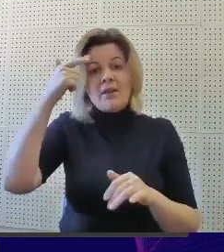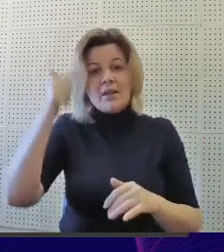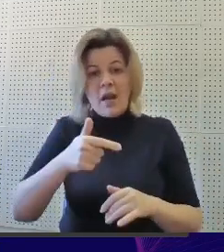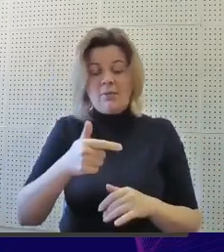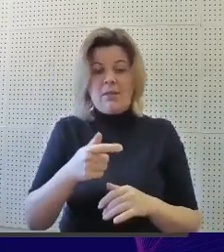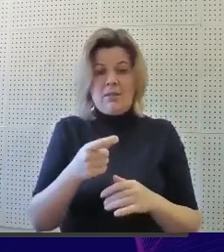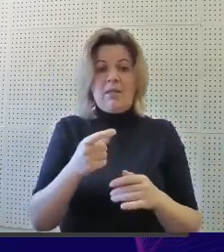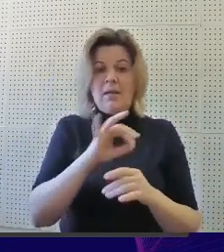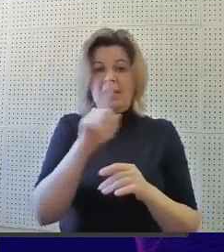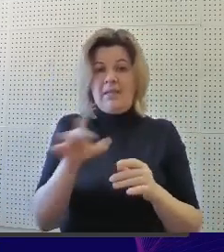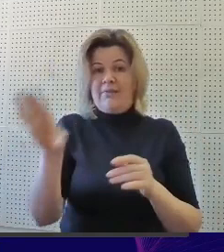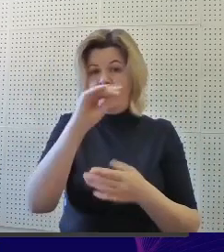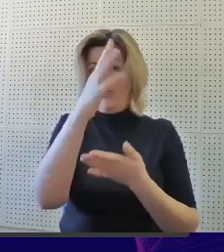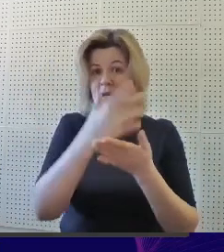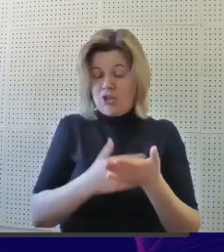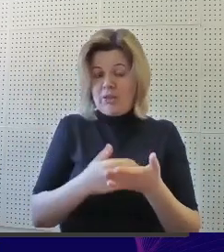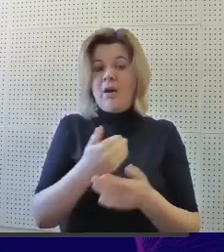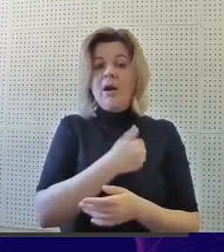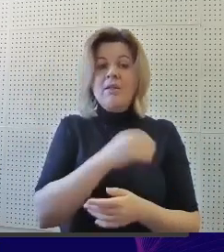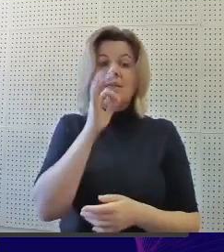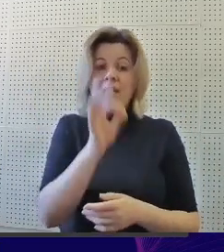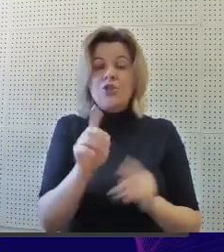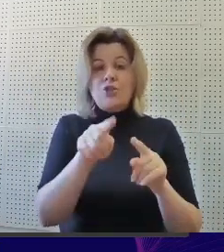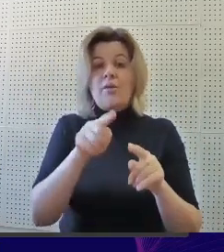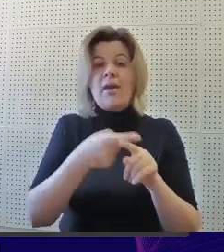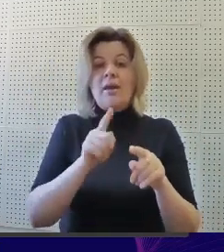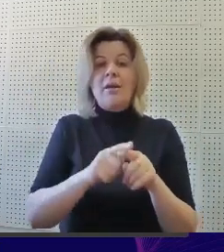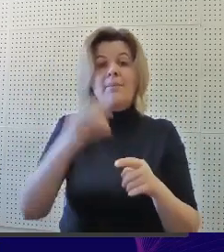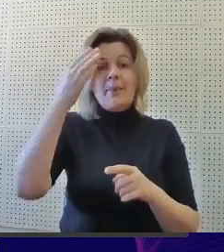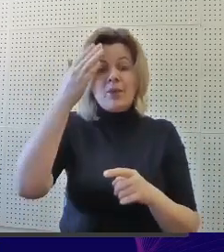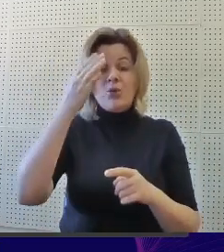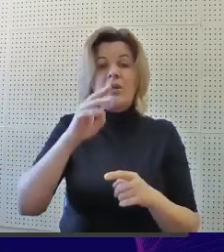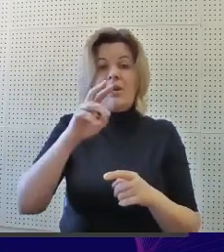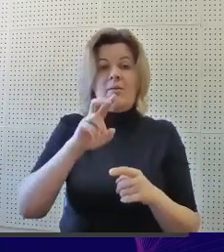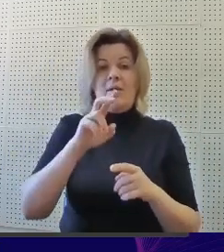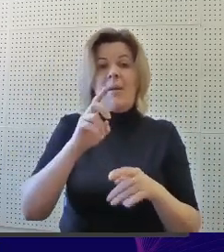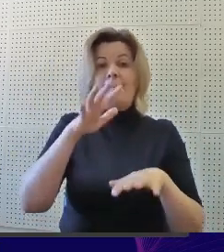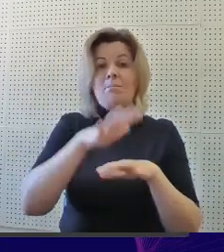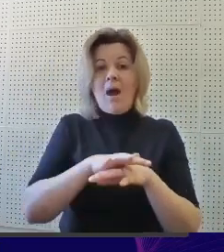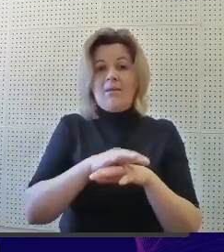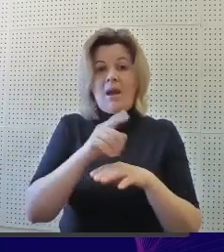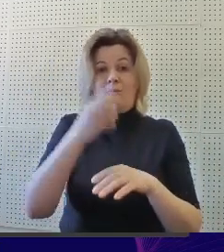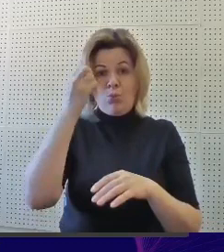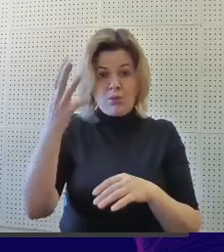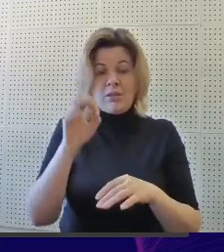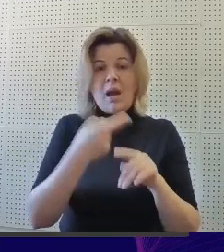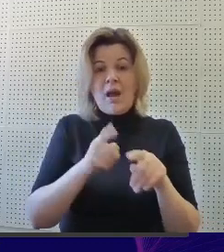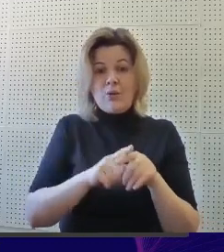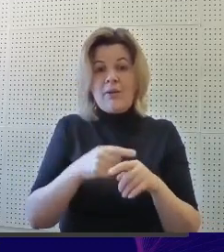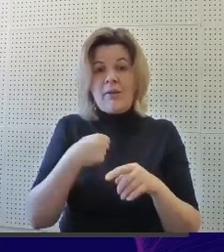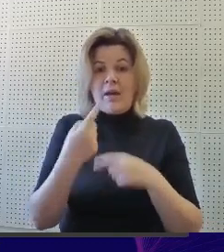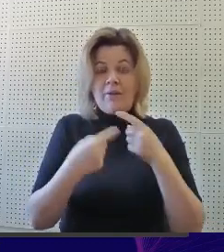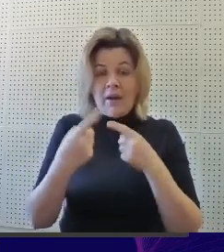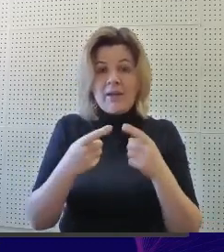Например, из всего вышеперечисленного хотелось бы сказать, что вот та самая методика банка мудрости, о которой я говорила,